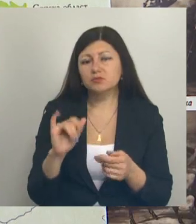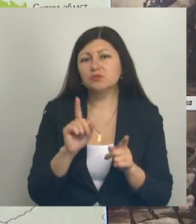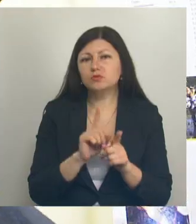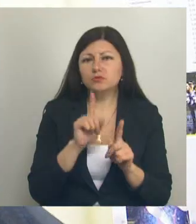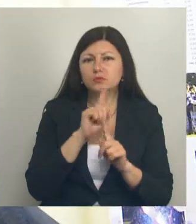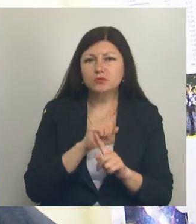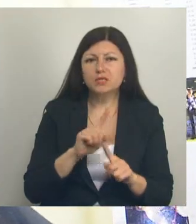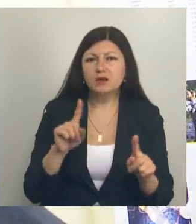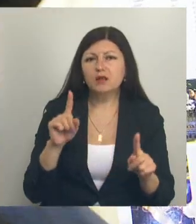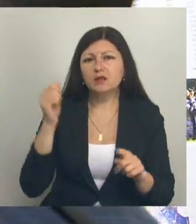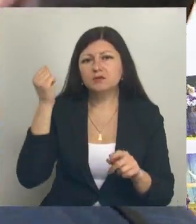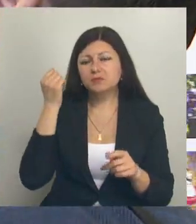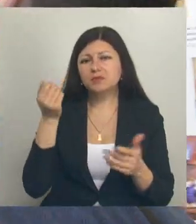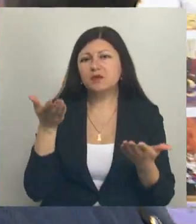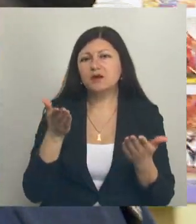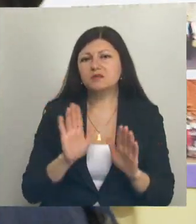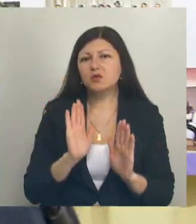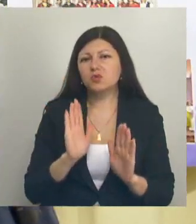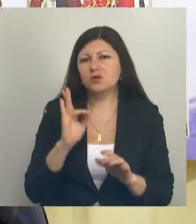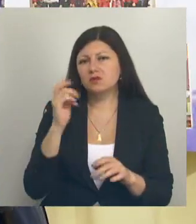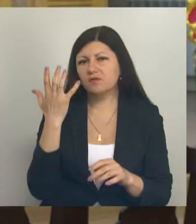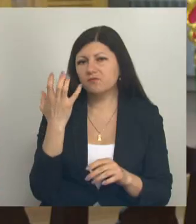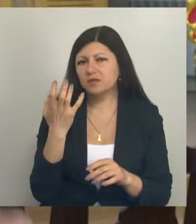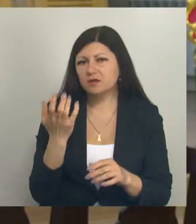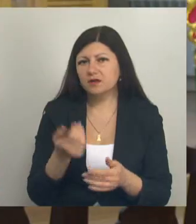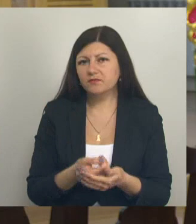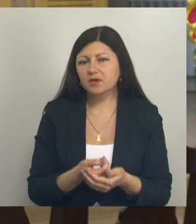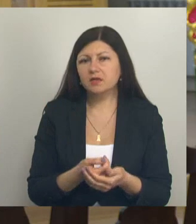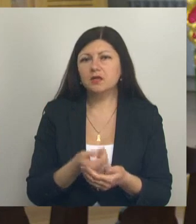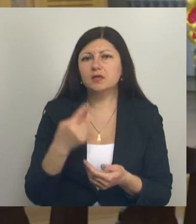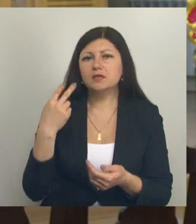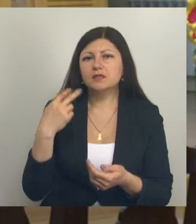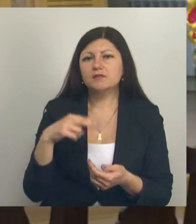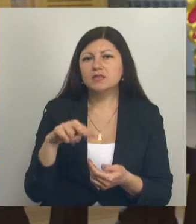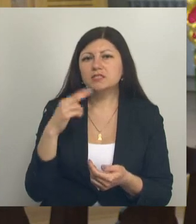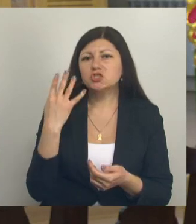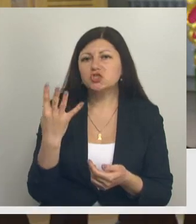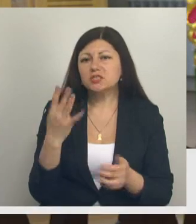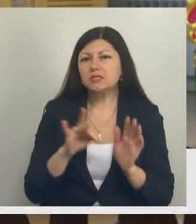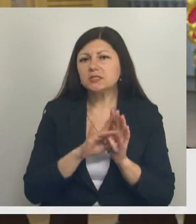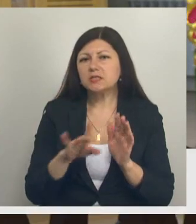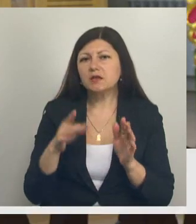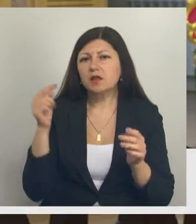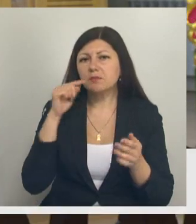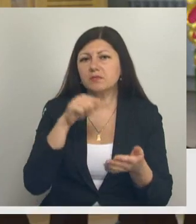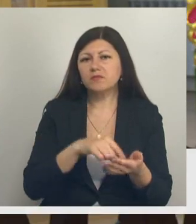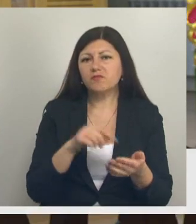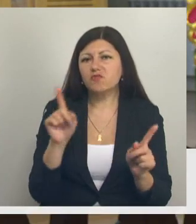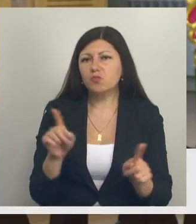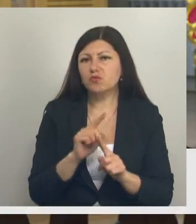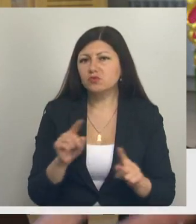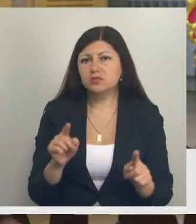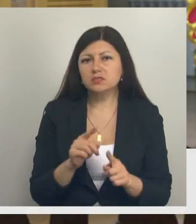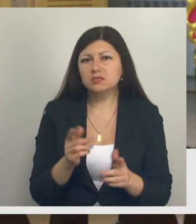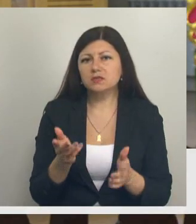экспонаты, к сожалению, остались только на фотографиях. И 24 снаряда упали. Музей, в общем-то,